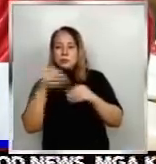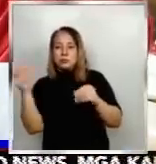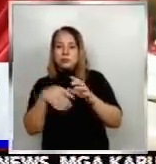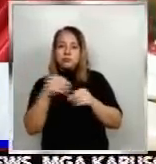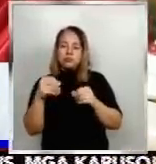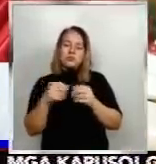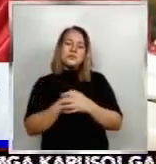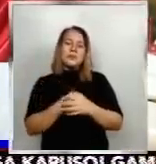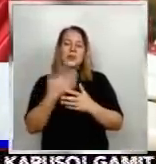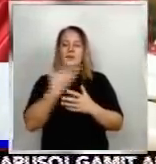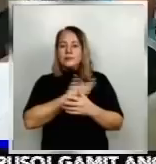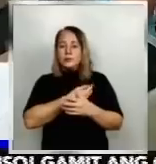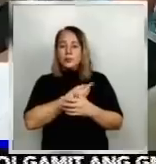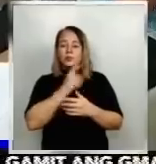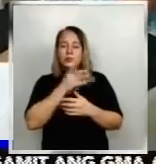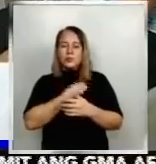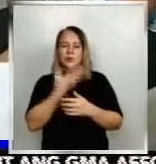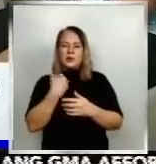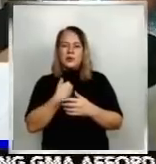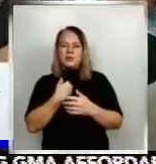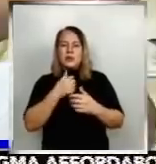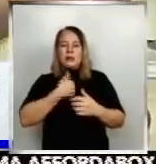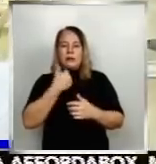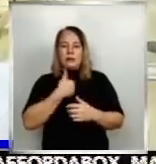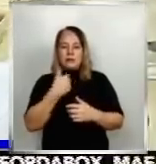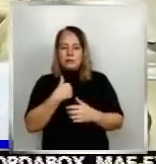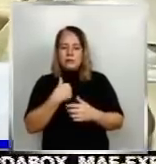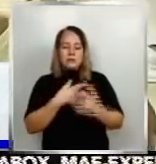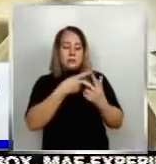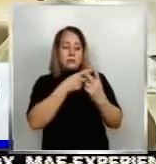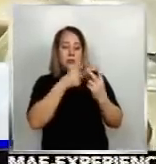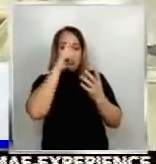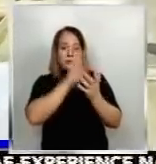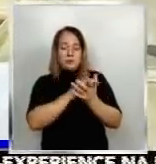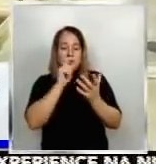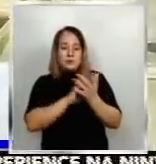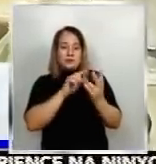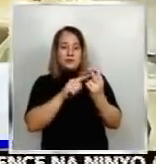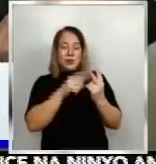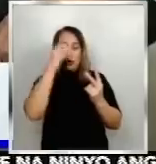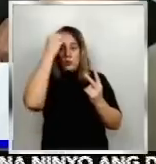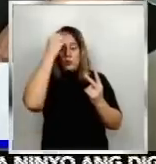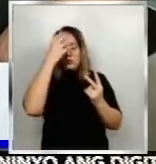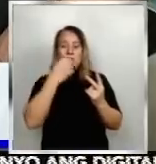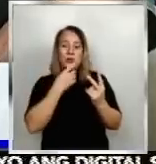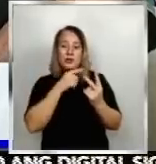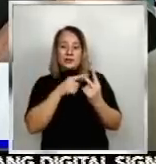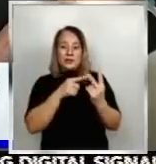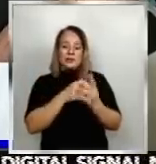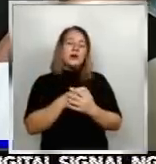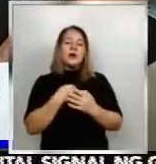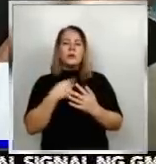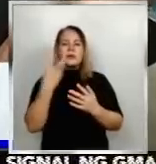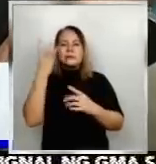natatakot po talaga ako kasi mahiga ako. Ang mag-asawa namang sina Lolo Catalino at Lola Loreta Inota, higit 6 na buwan ang